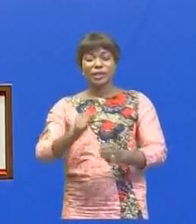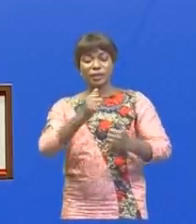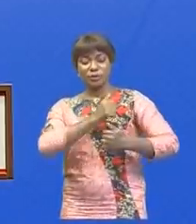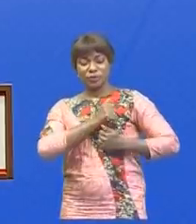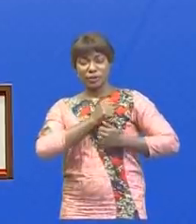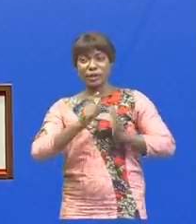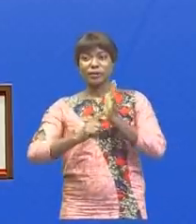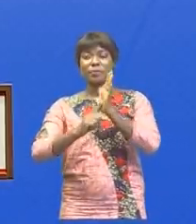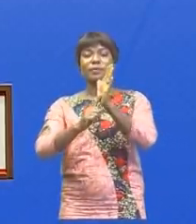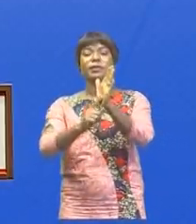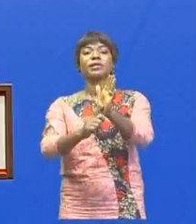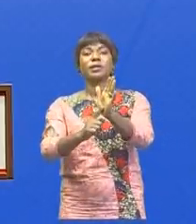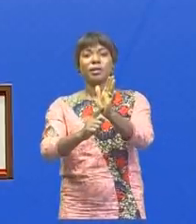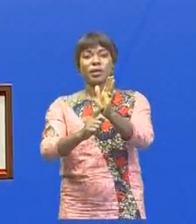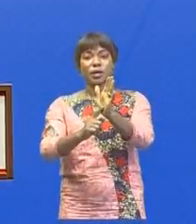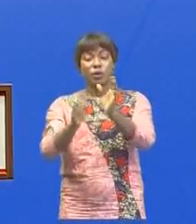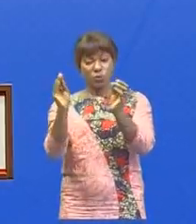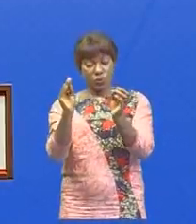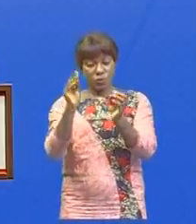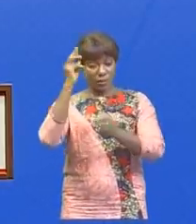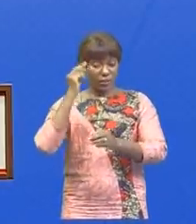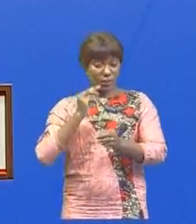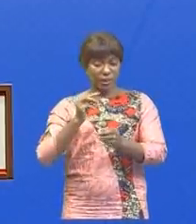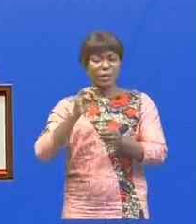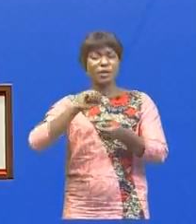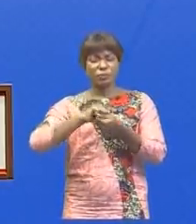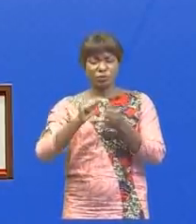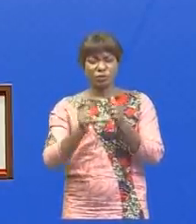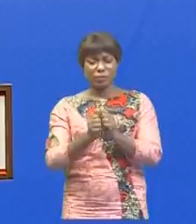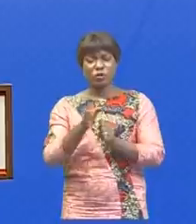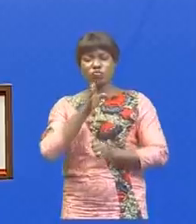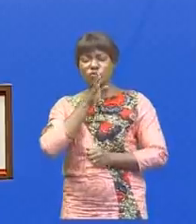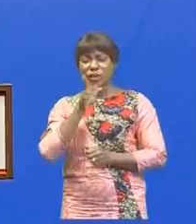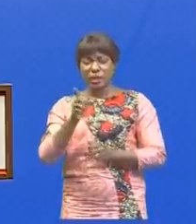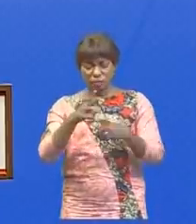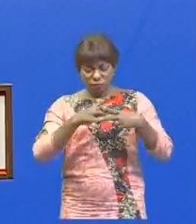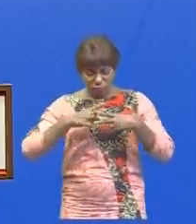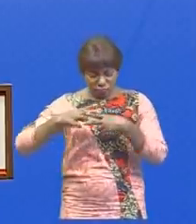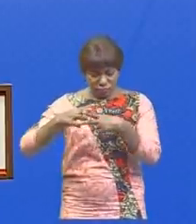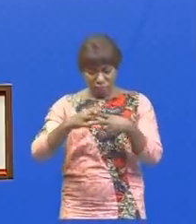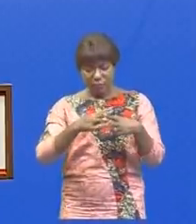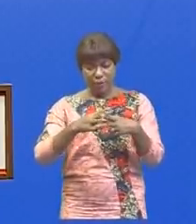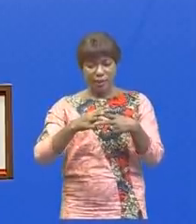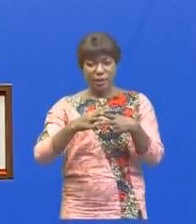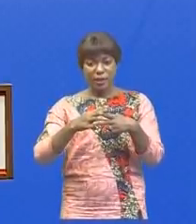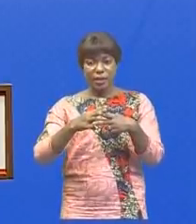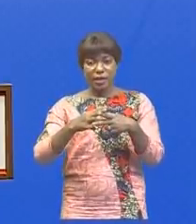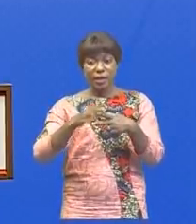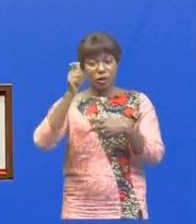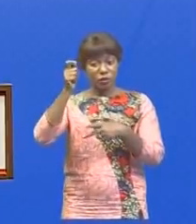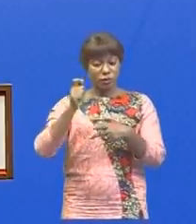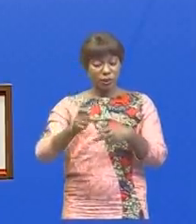Conseil une situation sécuritaire qui demeure relativement sous contrôle de forces armées de la République